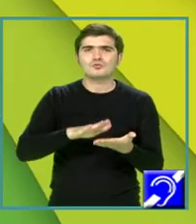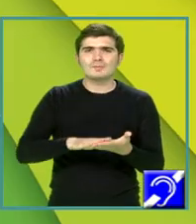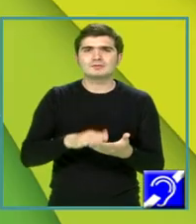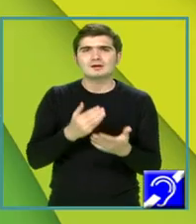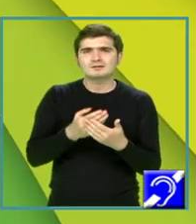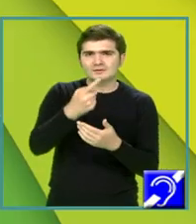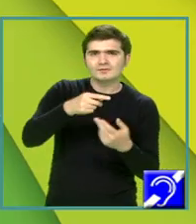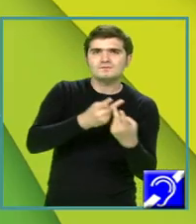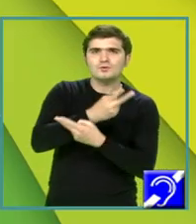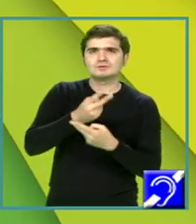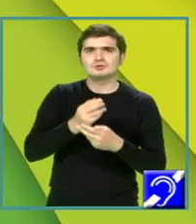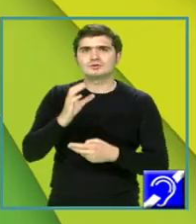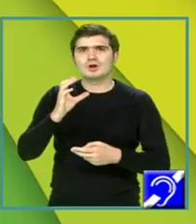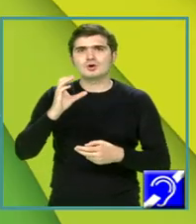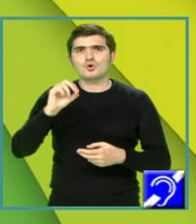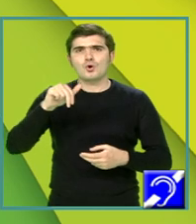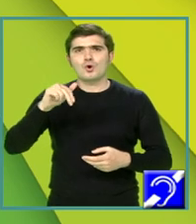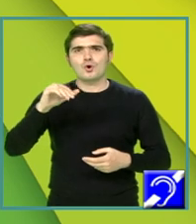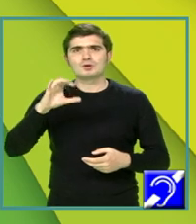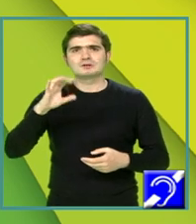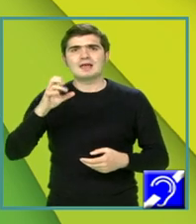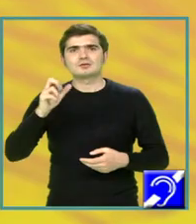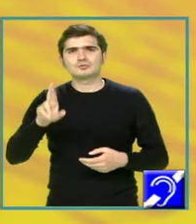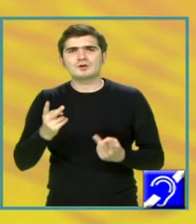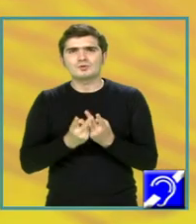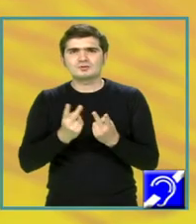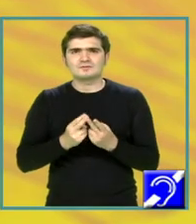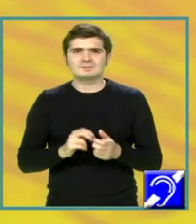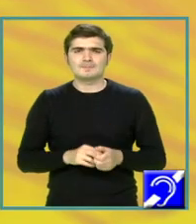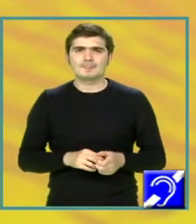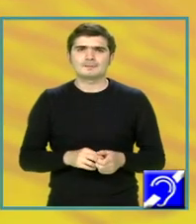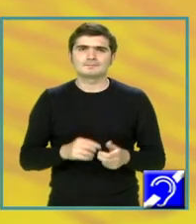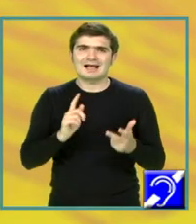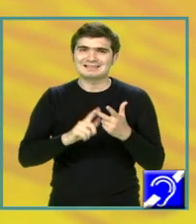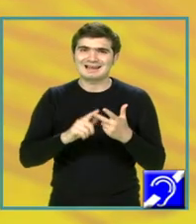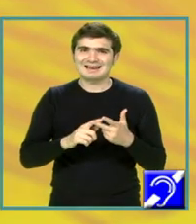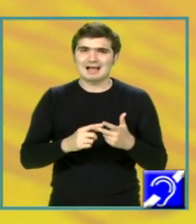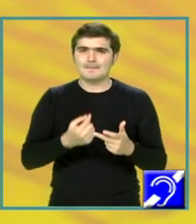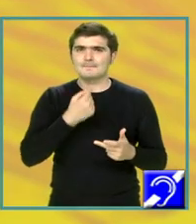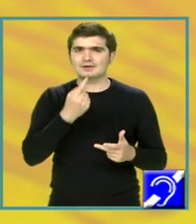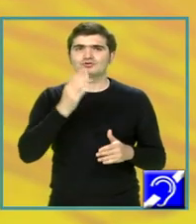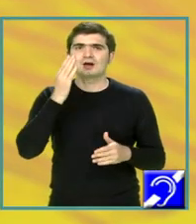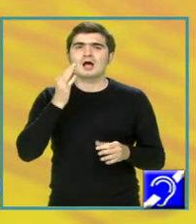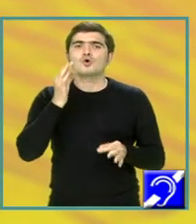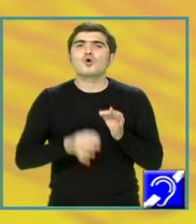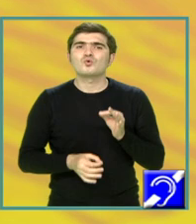folosiți de conectorii adecvați, în primul rând, în al doilea rând. Precizarea concluziei, insist,